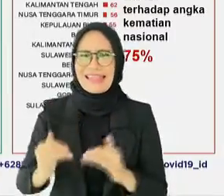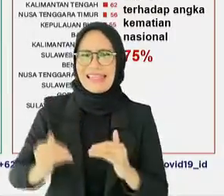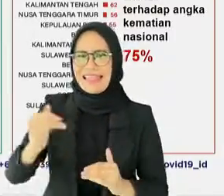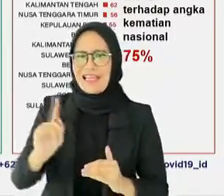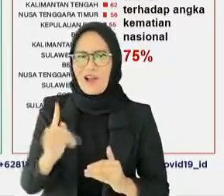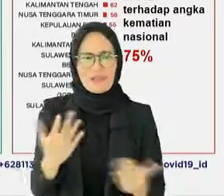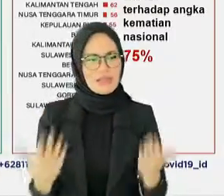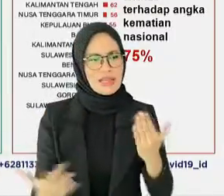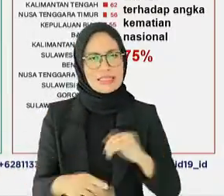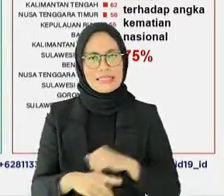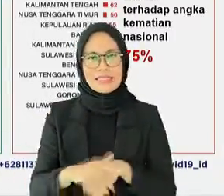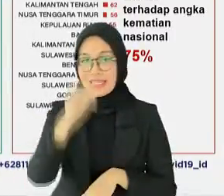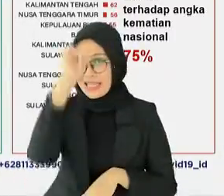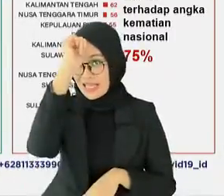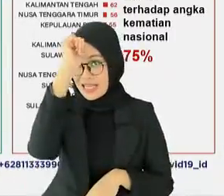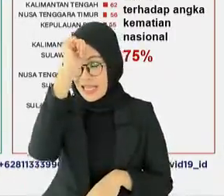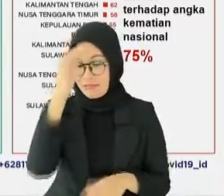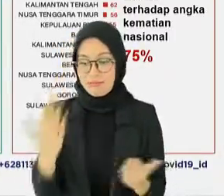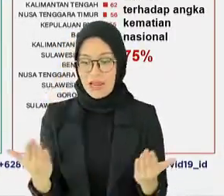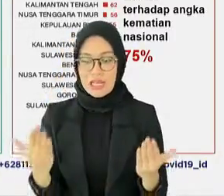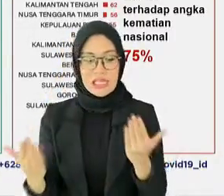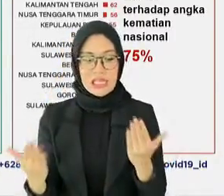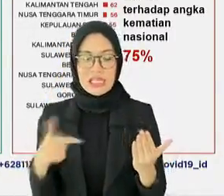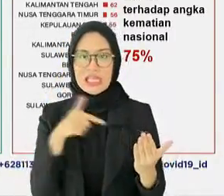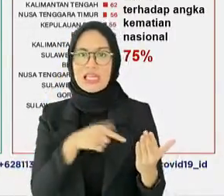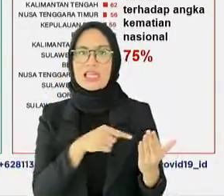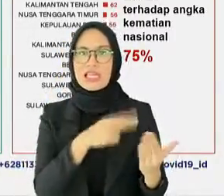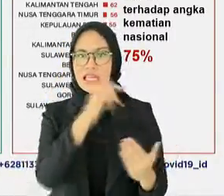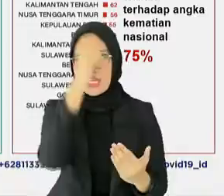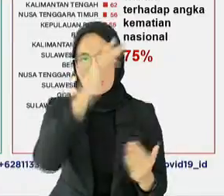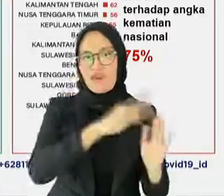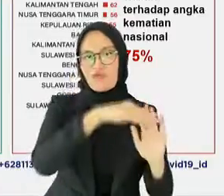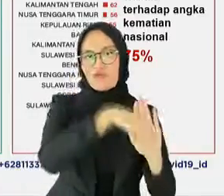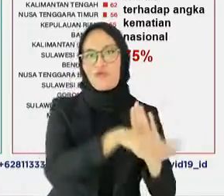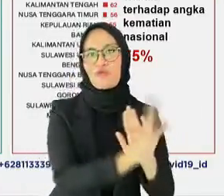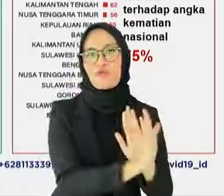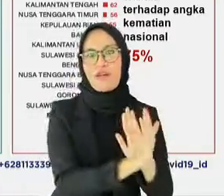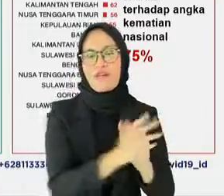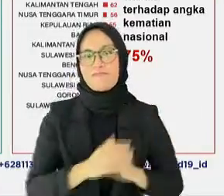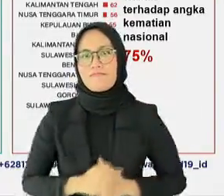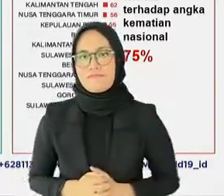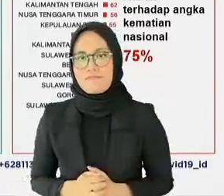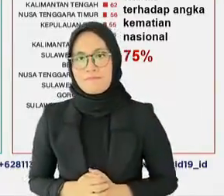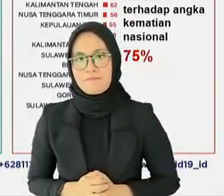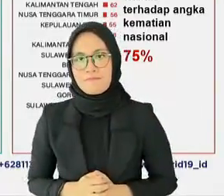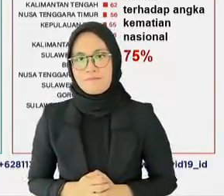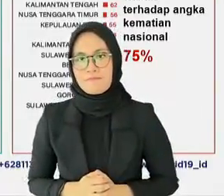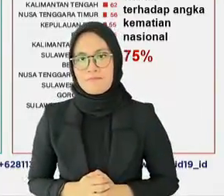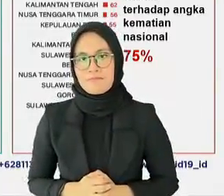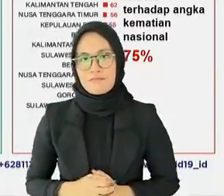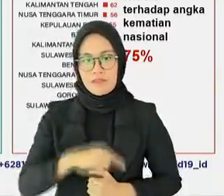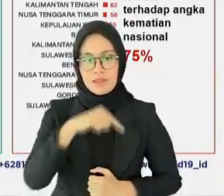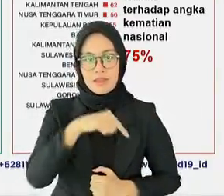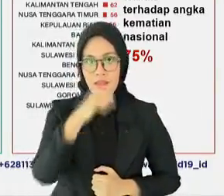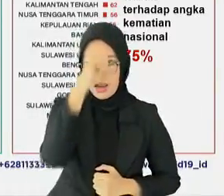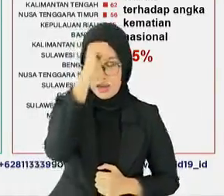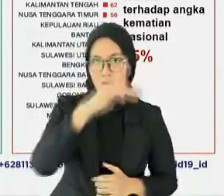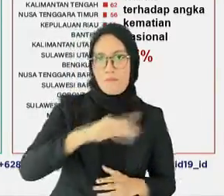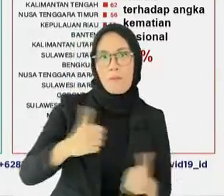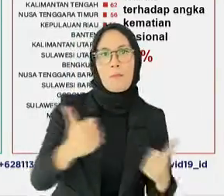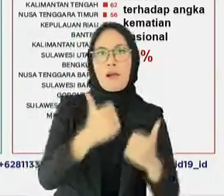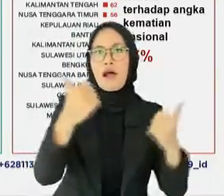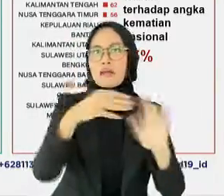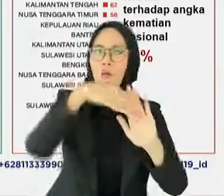India yang sempat mengalami peningkatan kasus yang signifikan, saat ini berhasil menekan kasus aktif